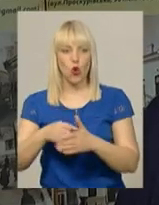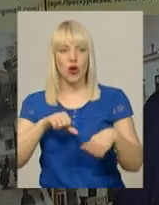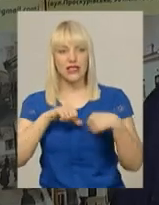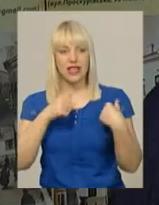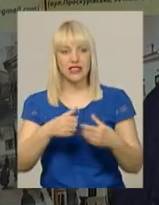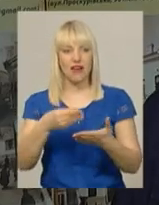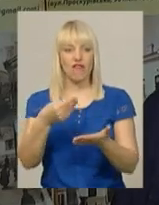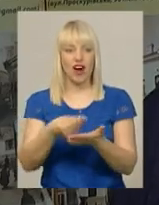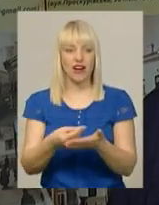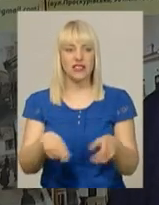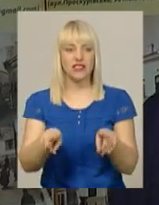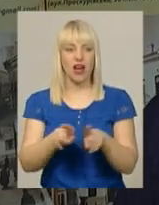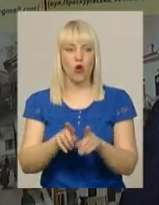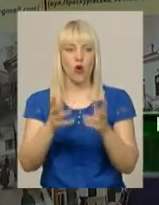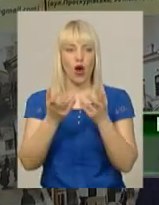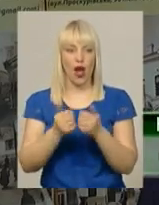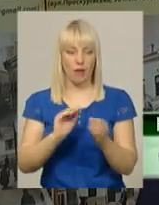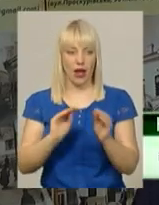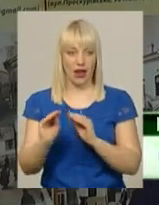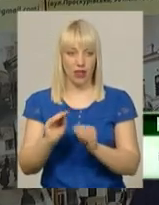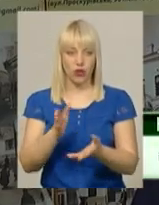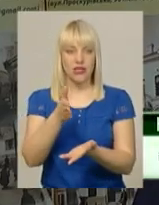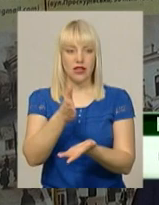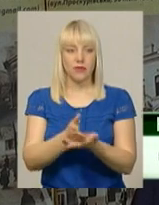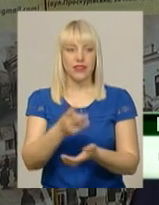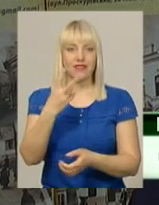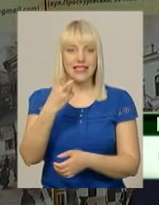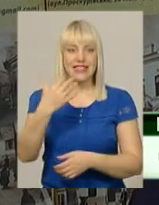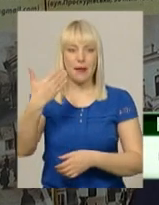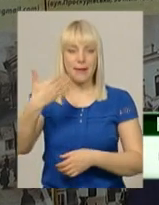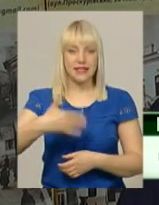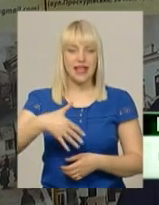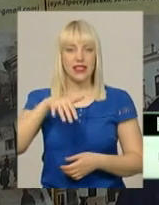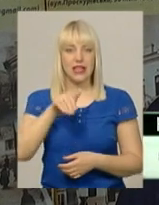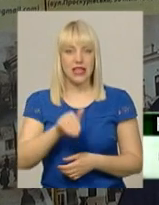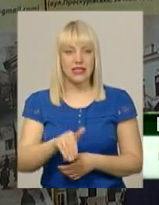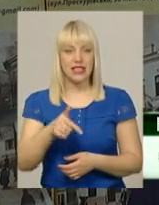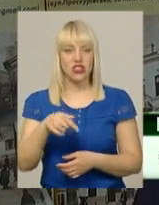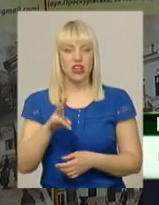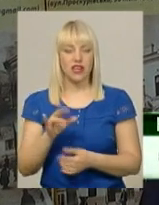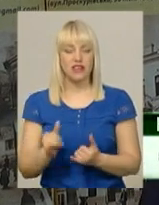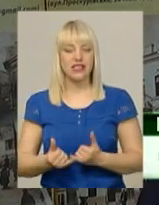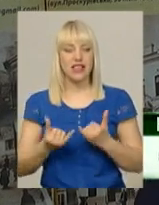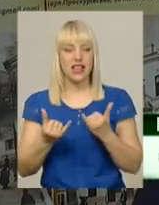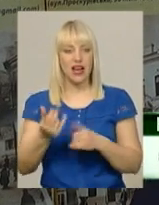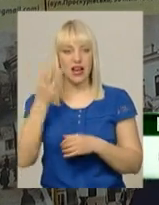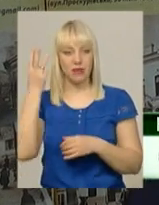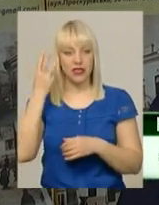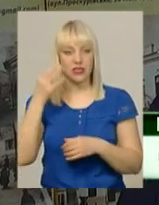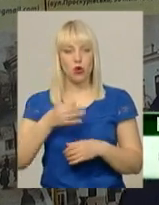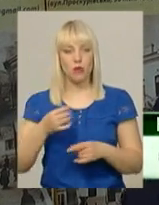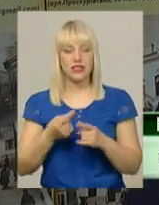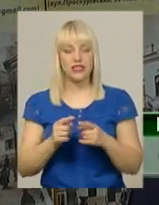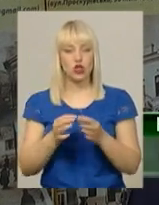«Вартість такого апарату становить 250 тисяч гривень, а для Хмельницької області цілком доступні кошти.